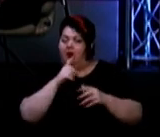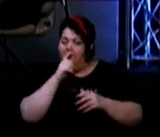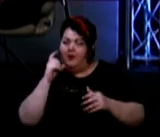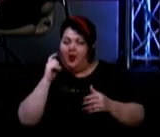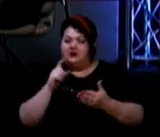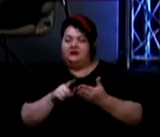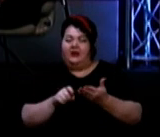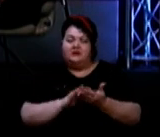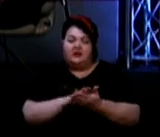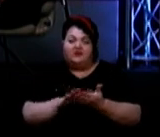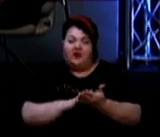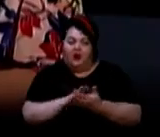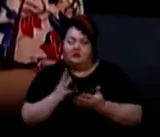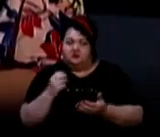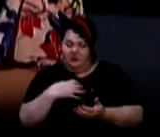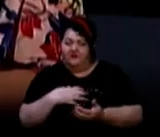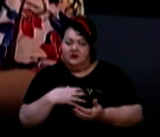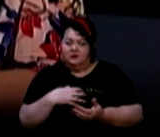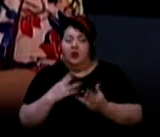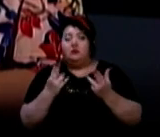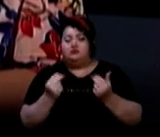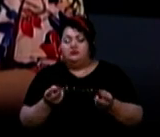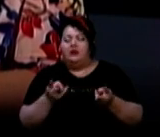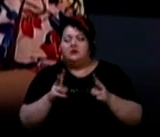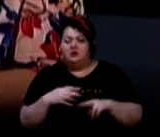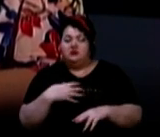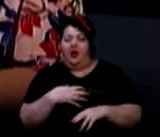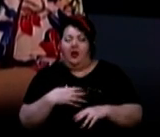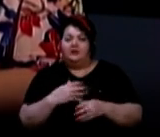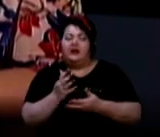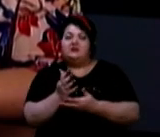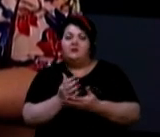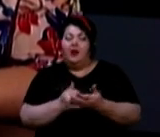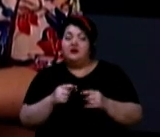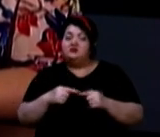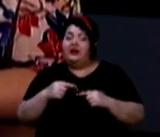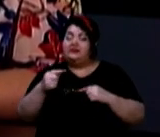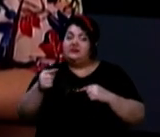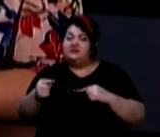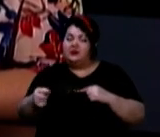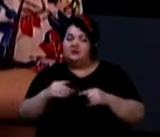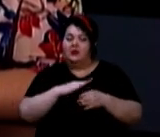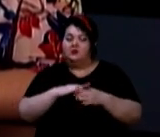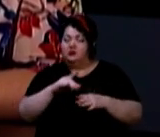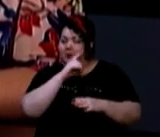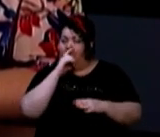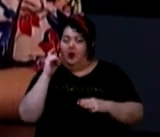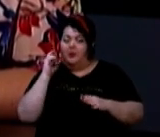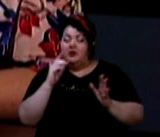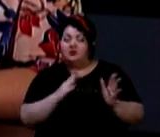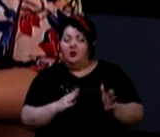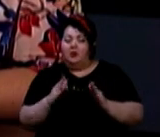дезінфекція – важливі досі? Так, залишається актуальним збереження дистанції, дотримання маскового режима,